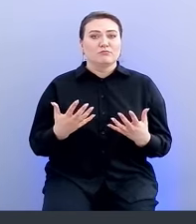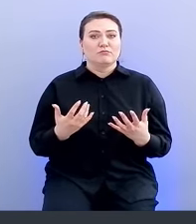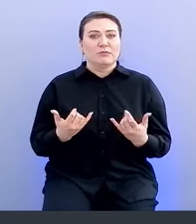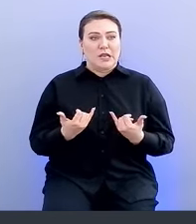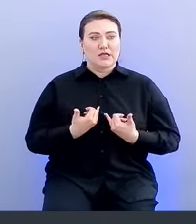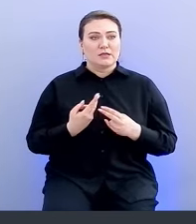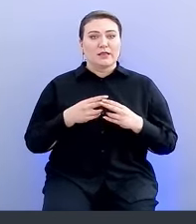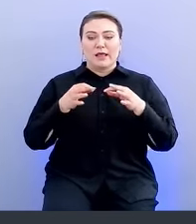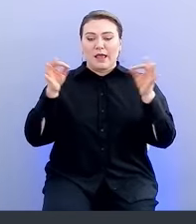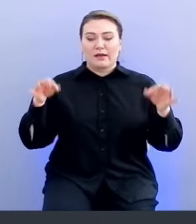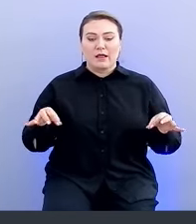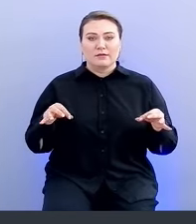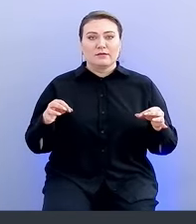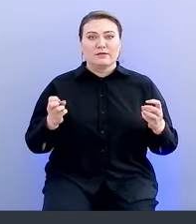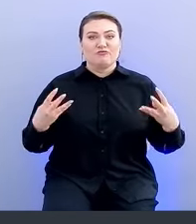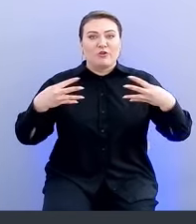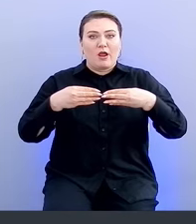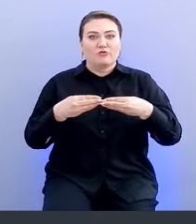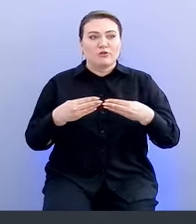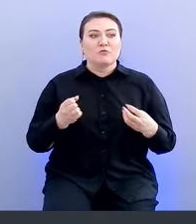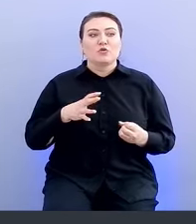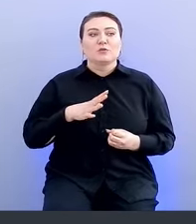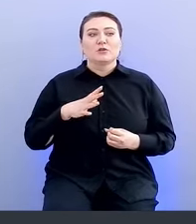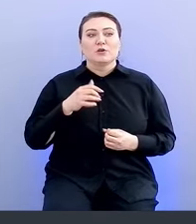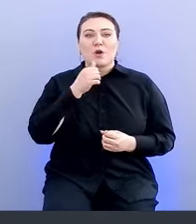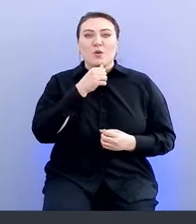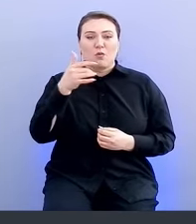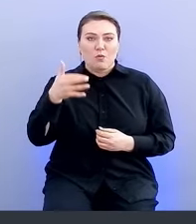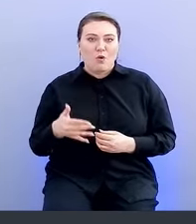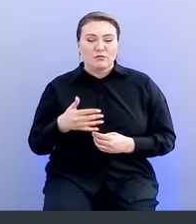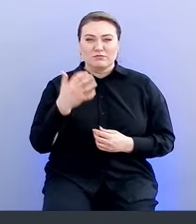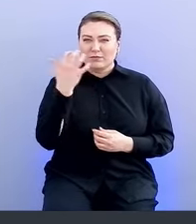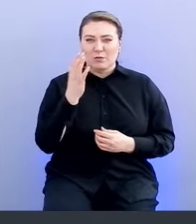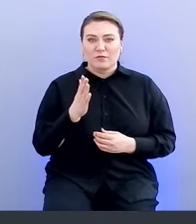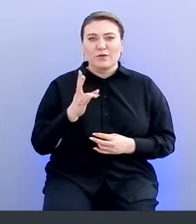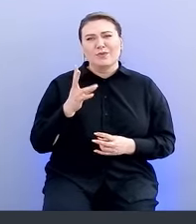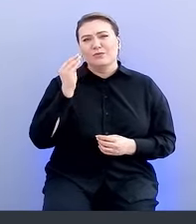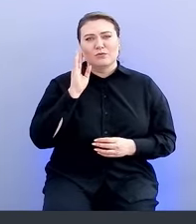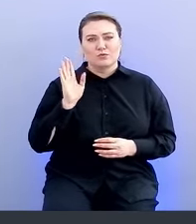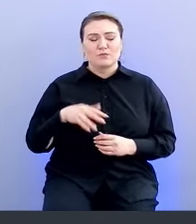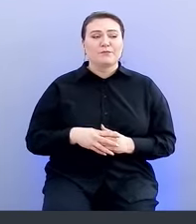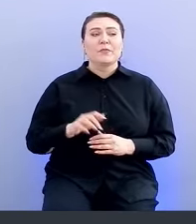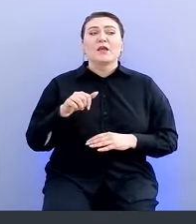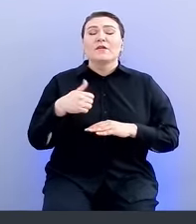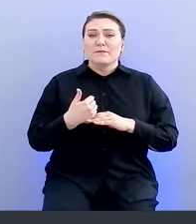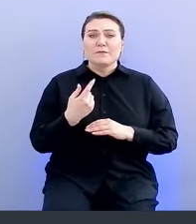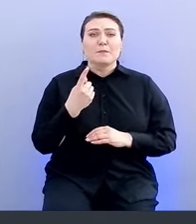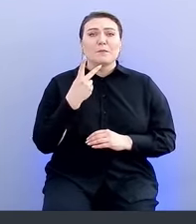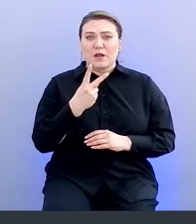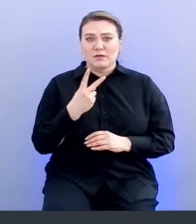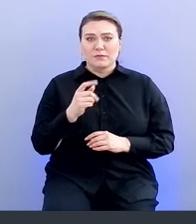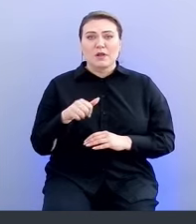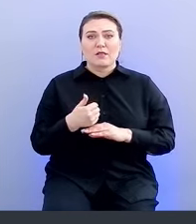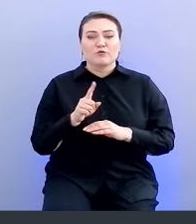– это экран триажа. Тут, возможно, не будет видно кода, да и не суть. Мы показываем… Во-первых, первое,